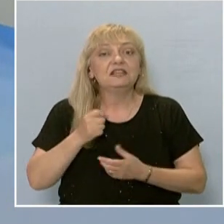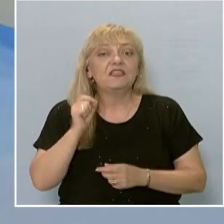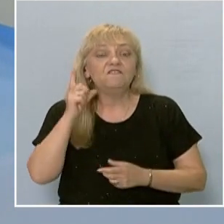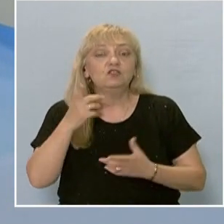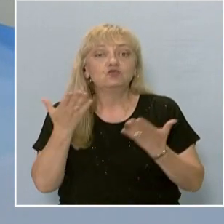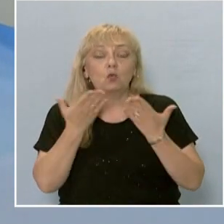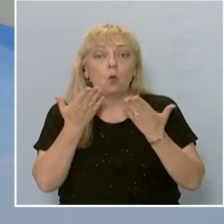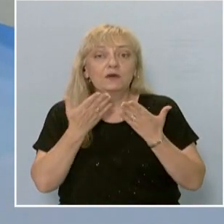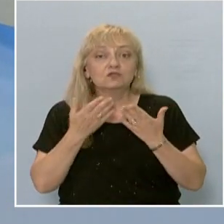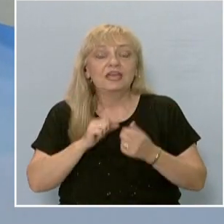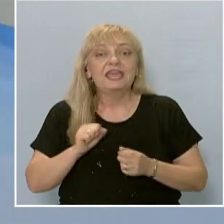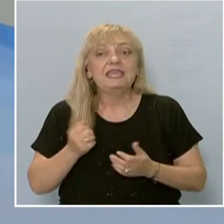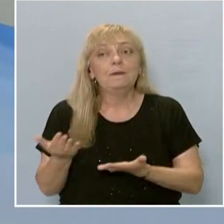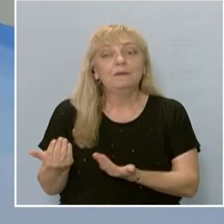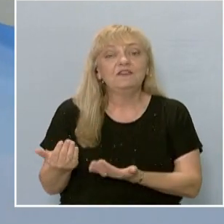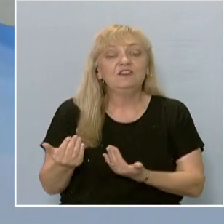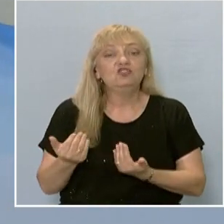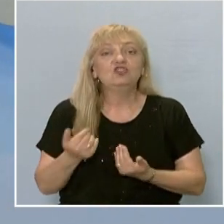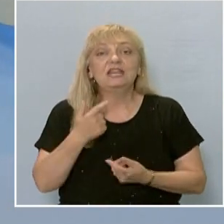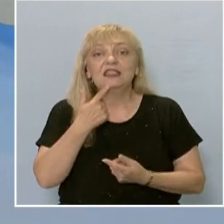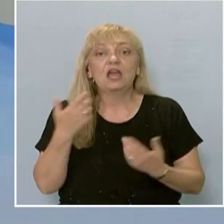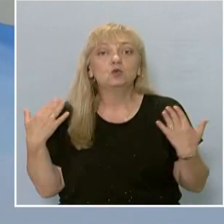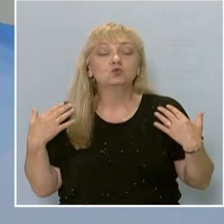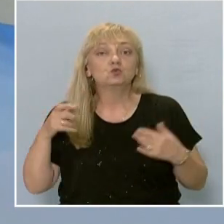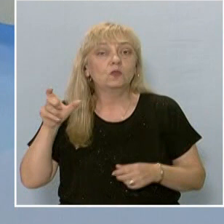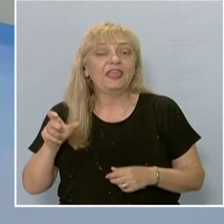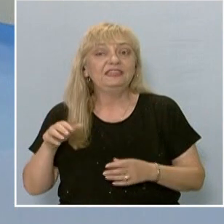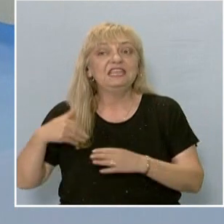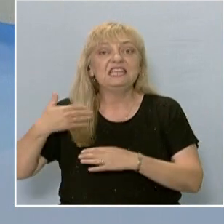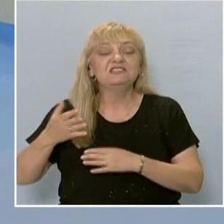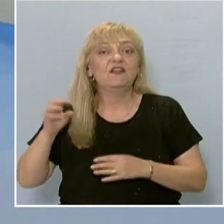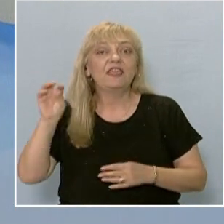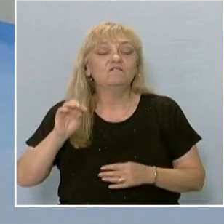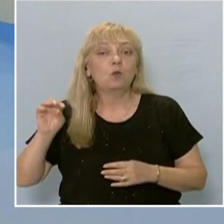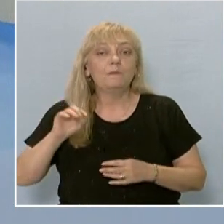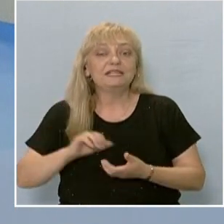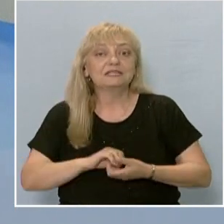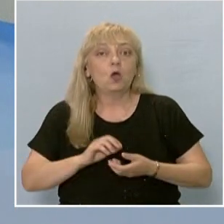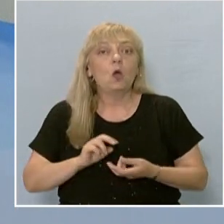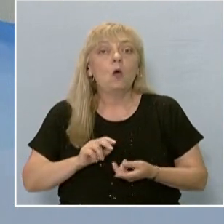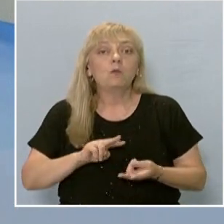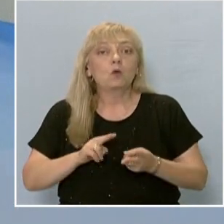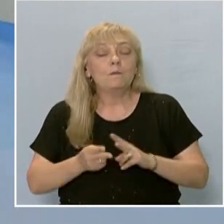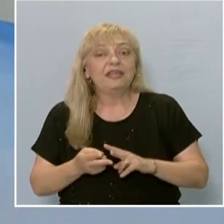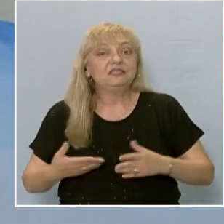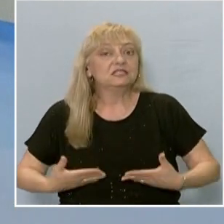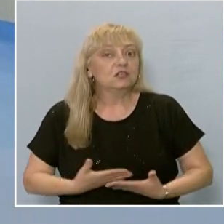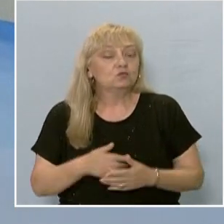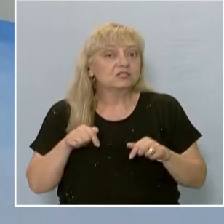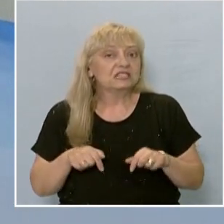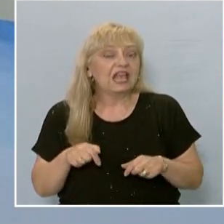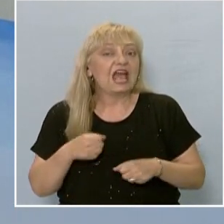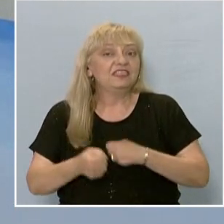привличане на студенти от страни изван Европейския съюз. Промените са необходими, тъй като сега действащите модели